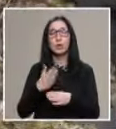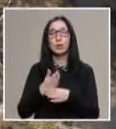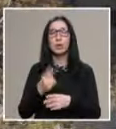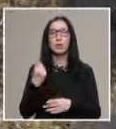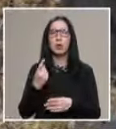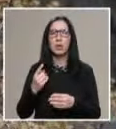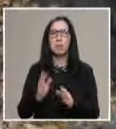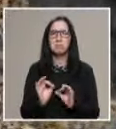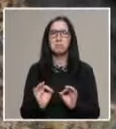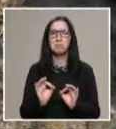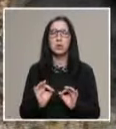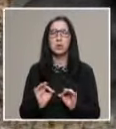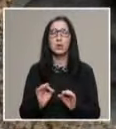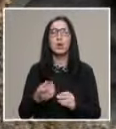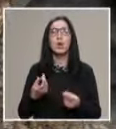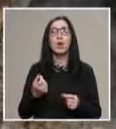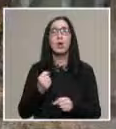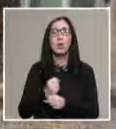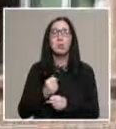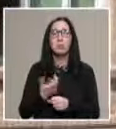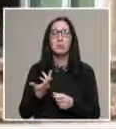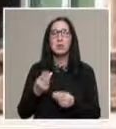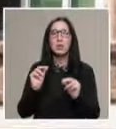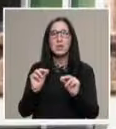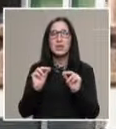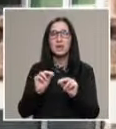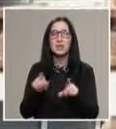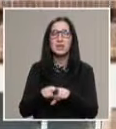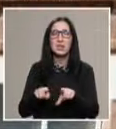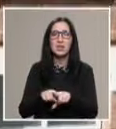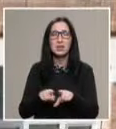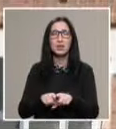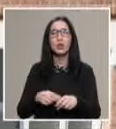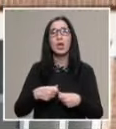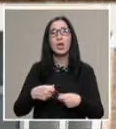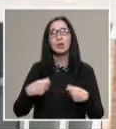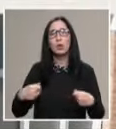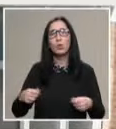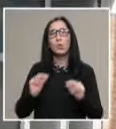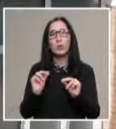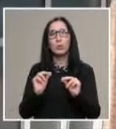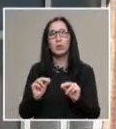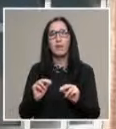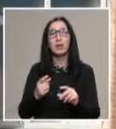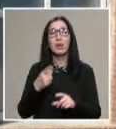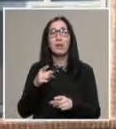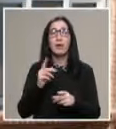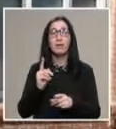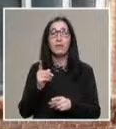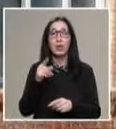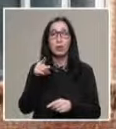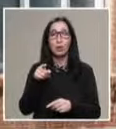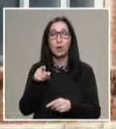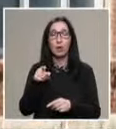една рутинност. Занятията са едни и същи, уроците са дълго преподавани, докато в едно такова